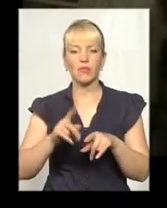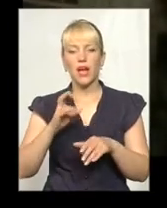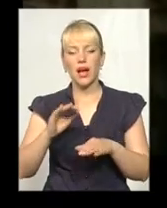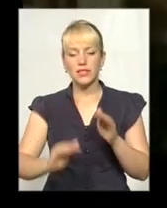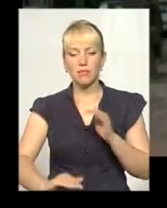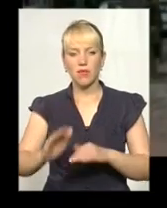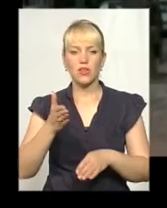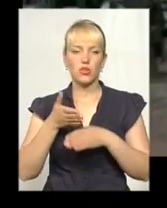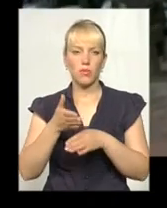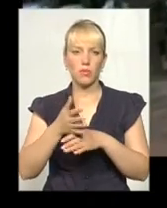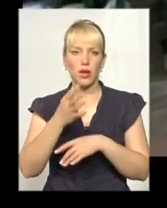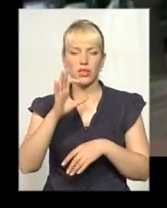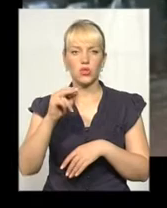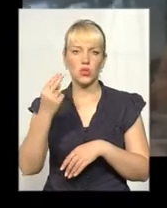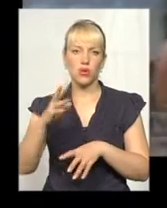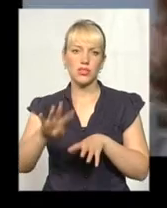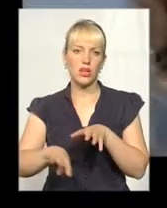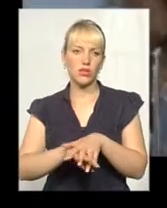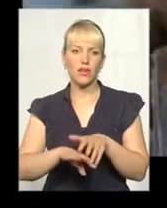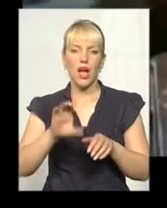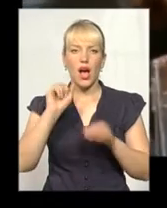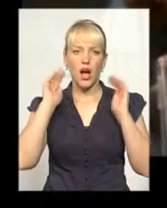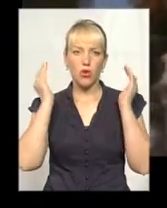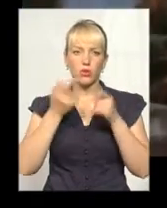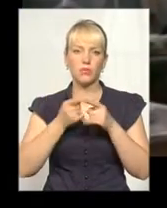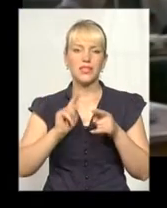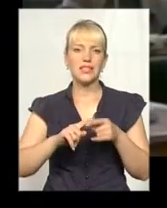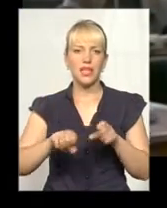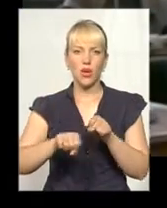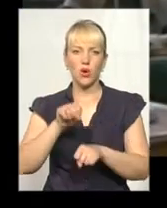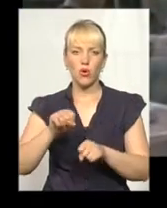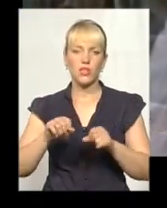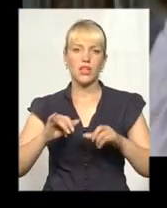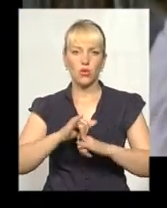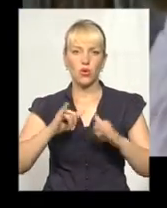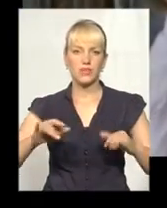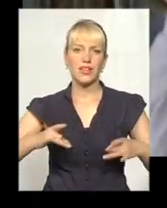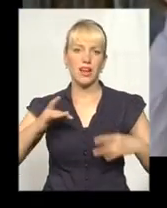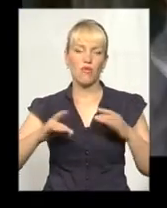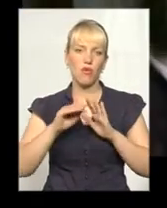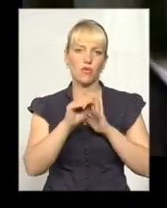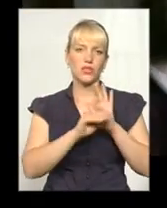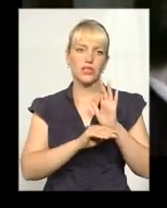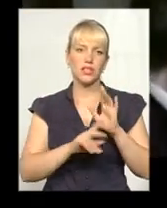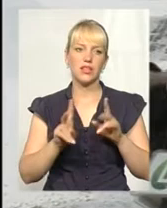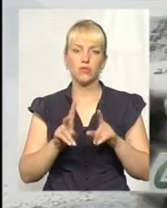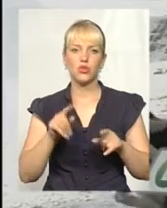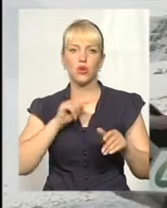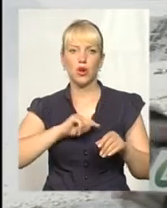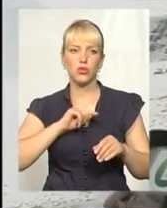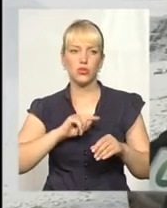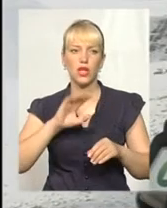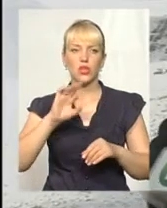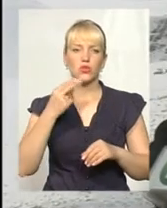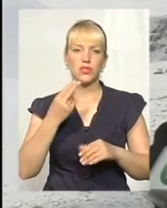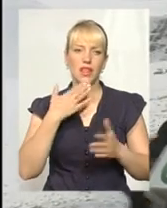За визначенням, аутизм – це розлад розвитку нервової системи, що характеризується порушенням соціальної взаємодії. У них